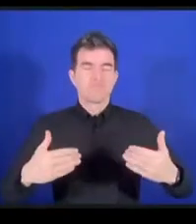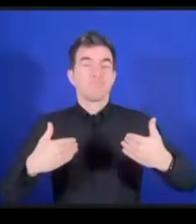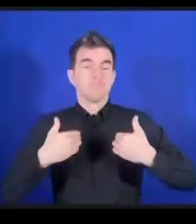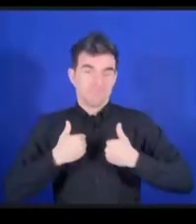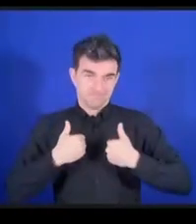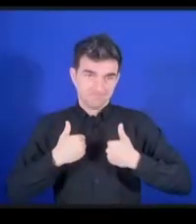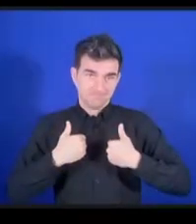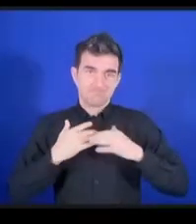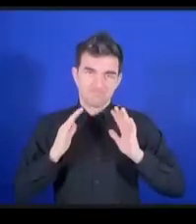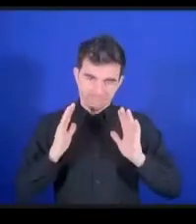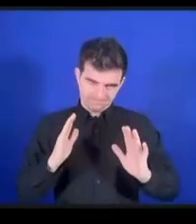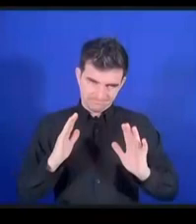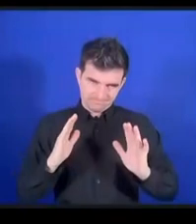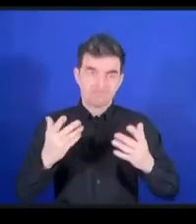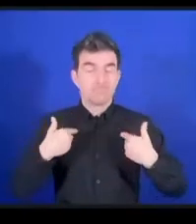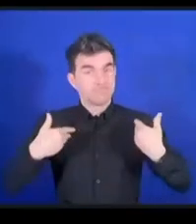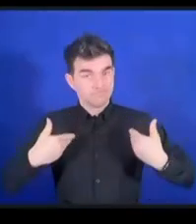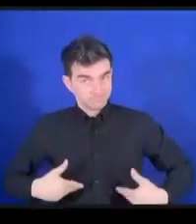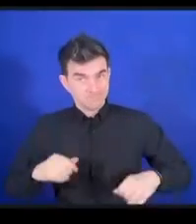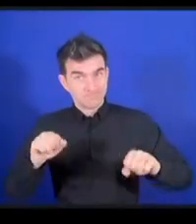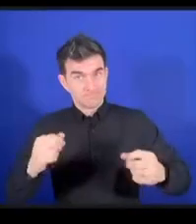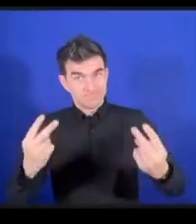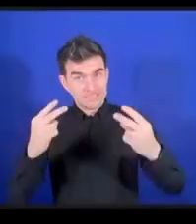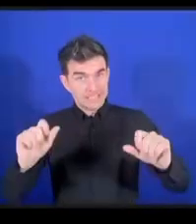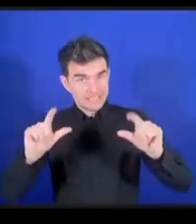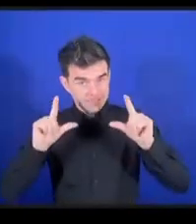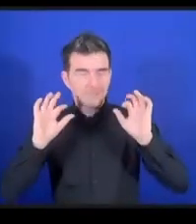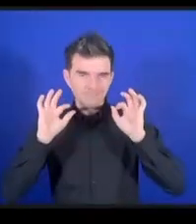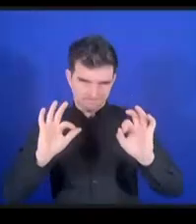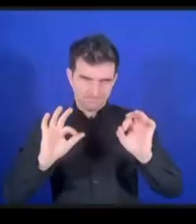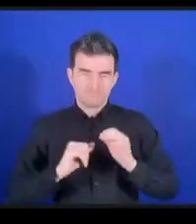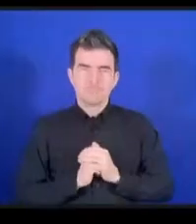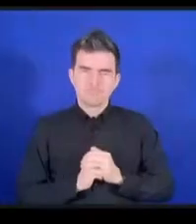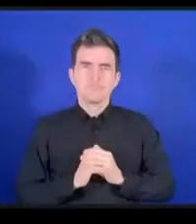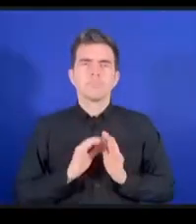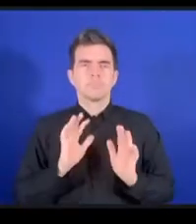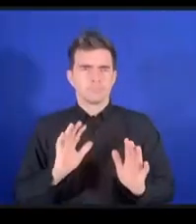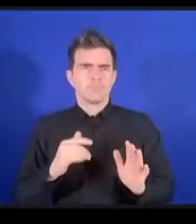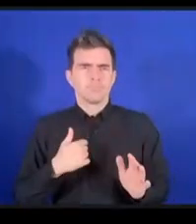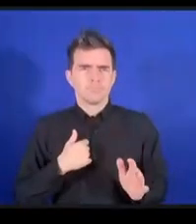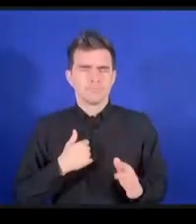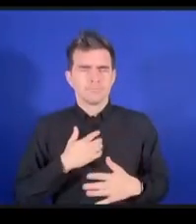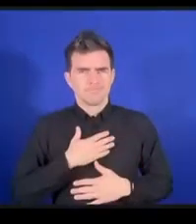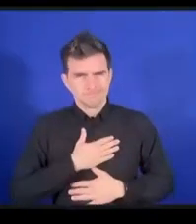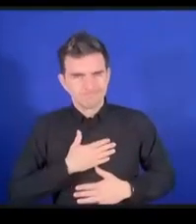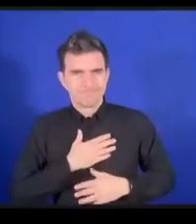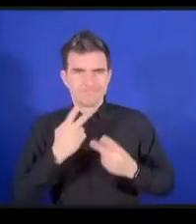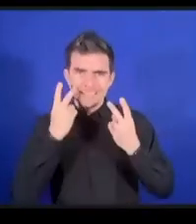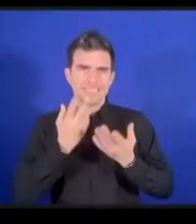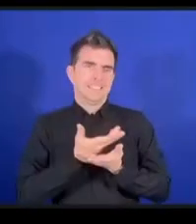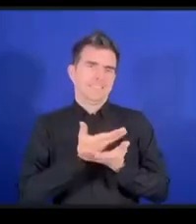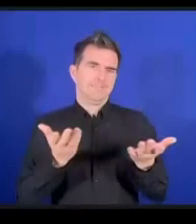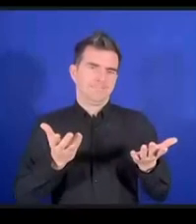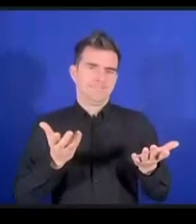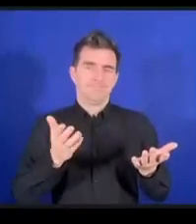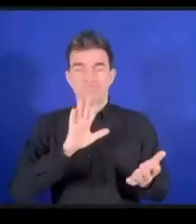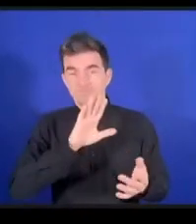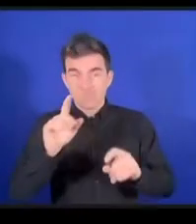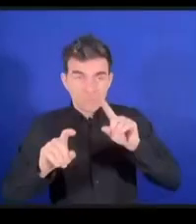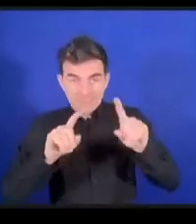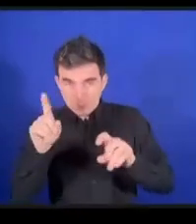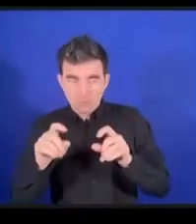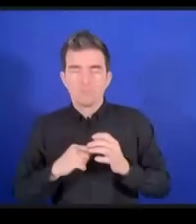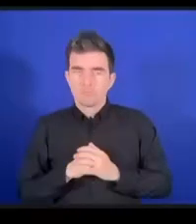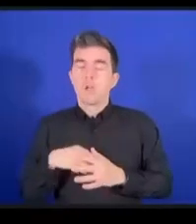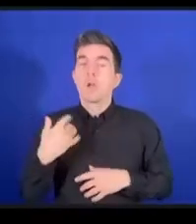今質問に対しての答えですけれどもこれは相互の課題だと思いますAIができることそして